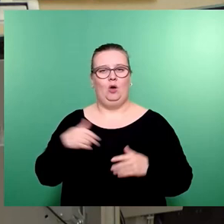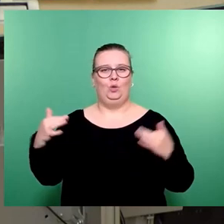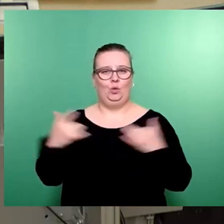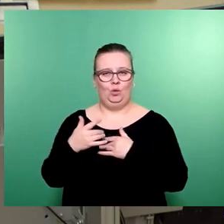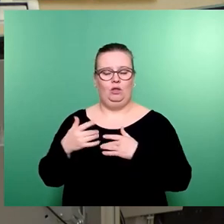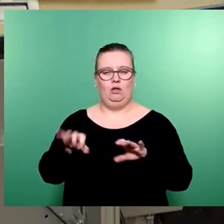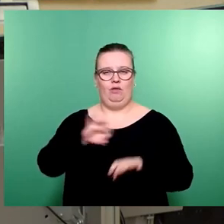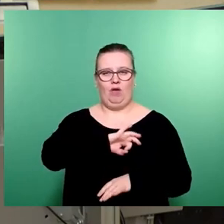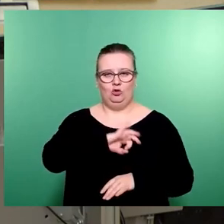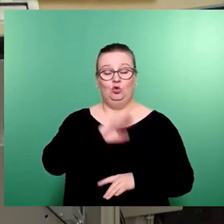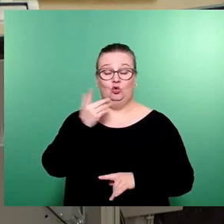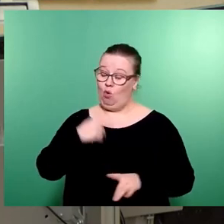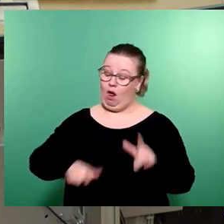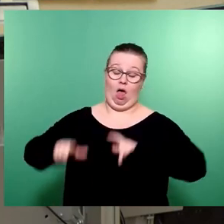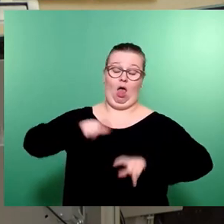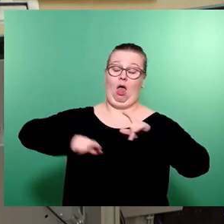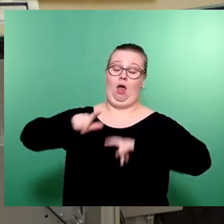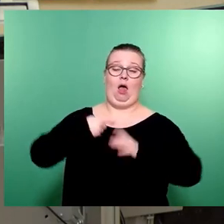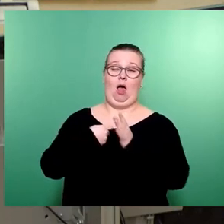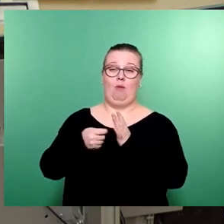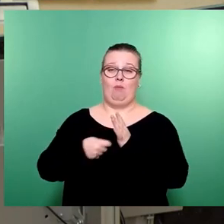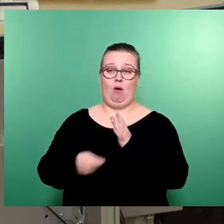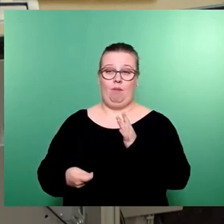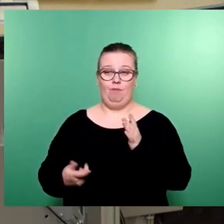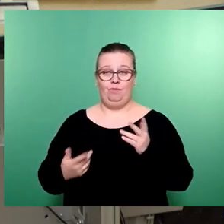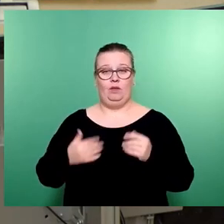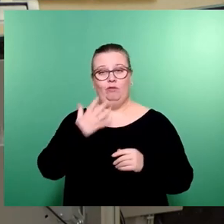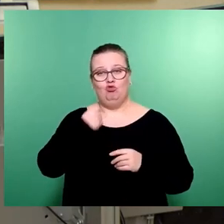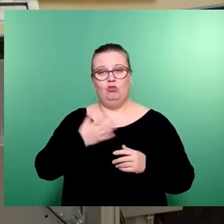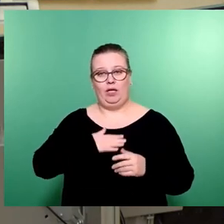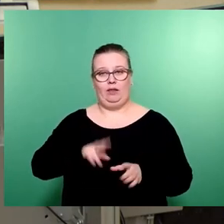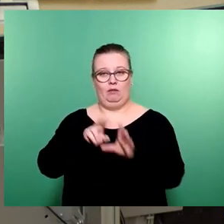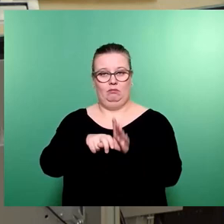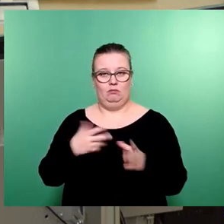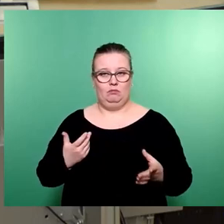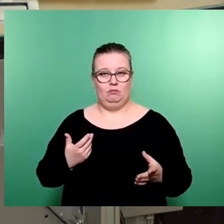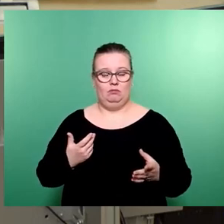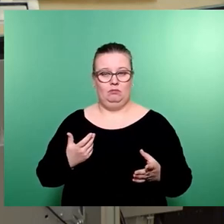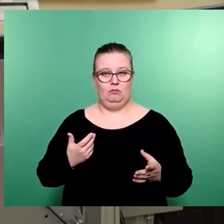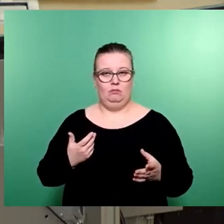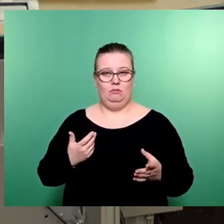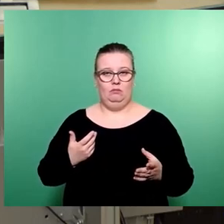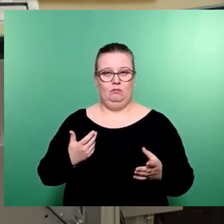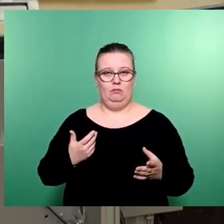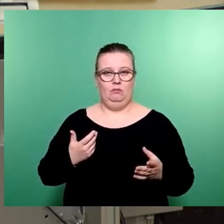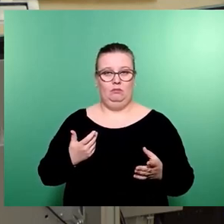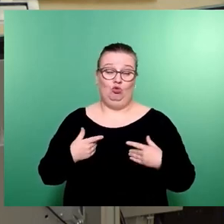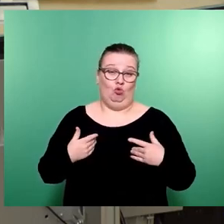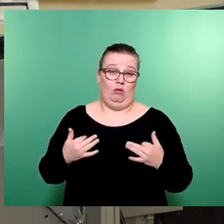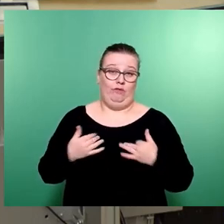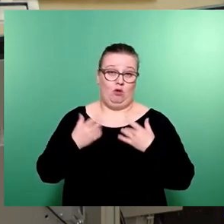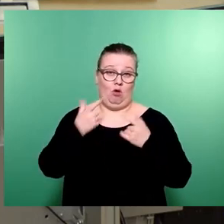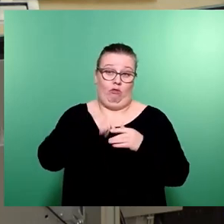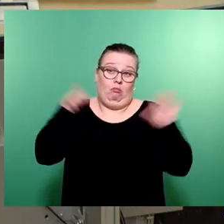psychologisch so derartig abarbeiten, dass sie gerne wieder aufgenommen werden wollen. Ja, so wirkt es mir jedenfalls. Bitte,